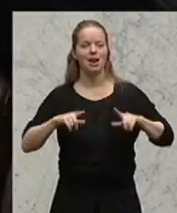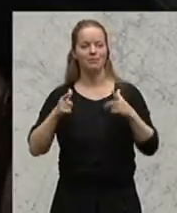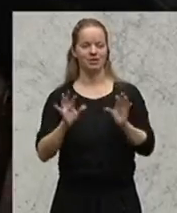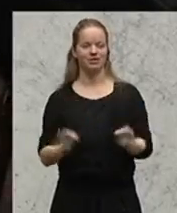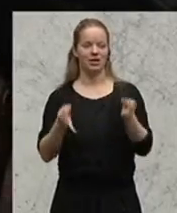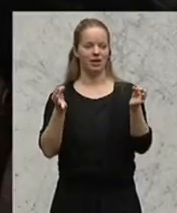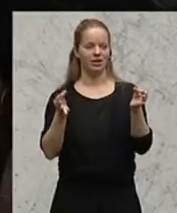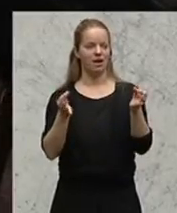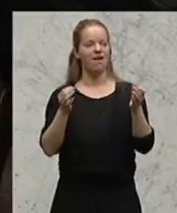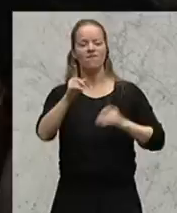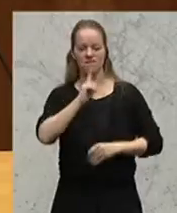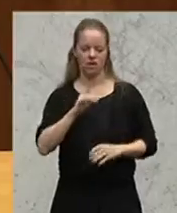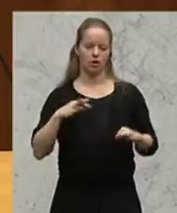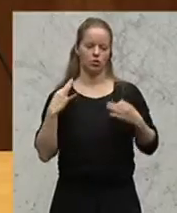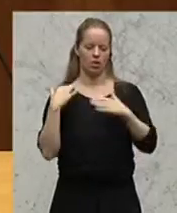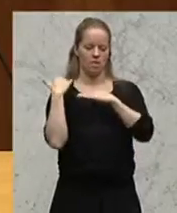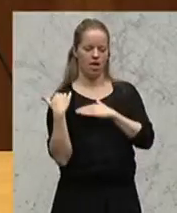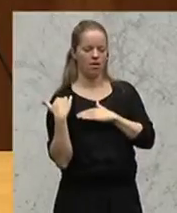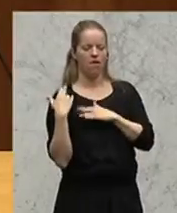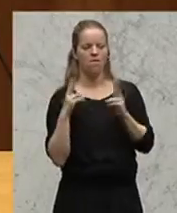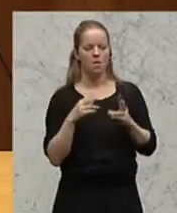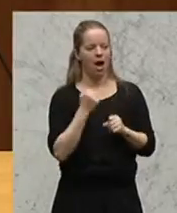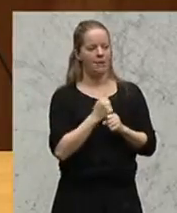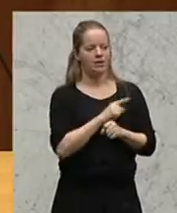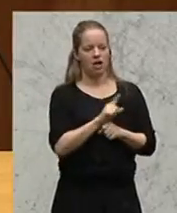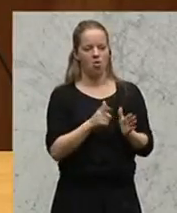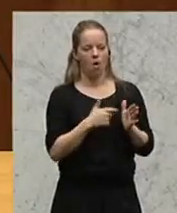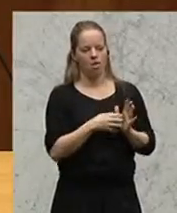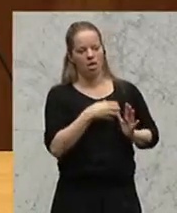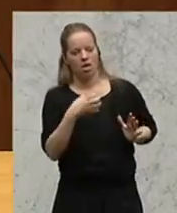gesundheitliche Belastung durch überlange Arbeitszeiten.